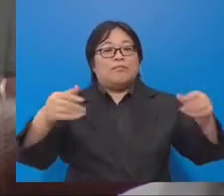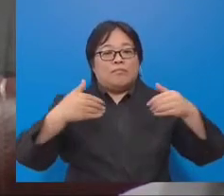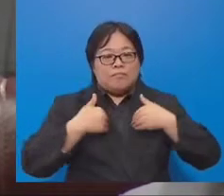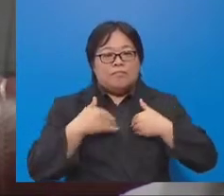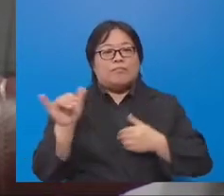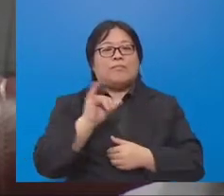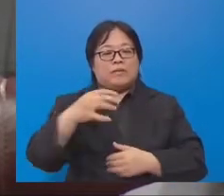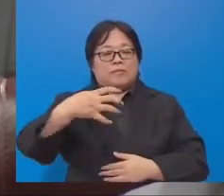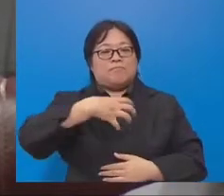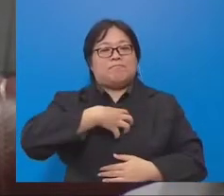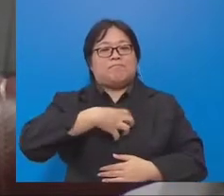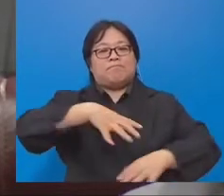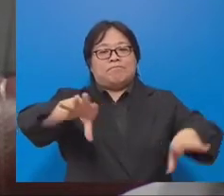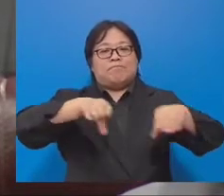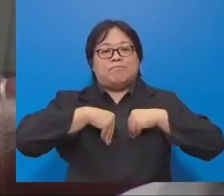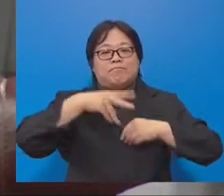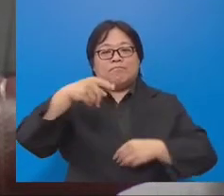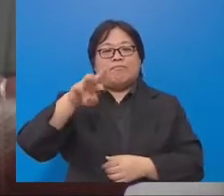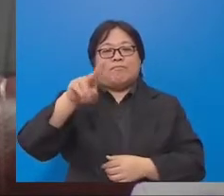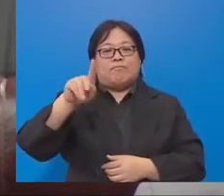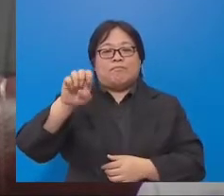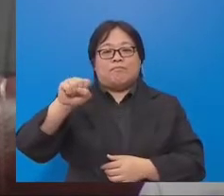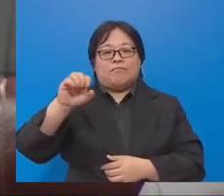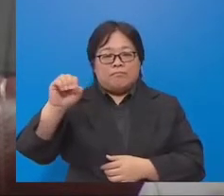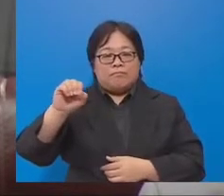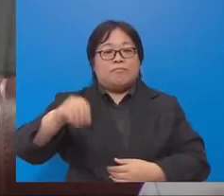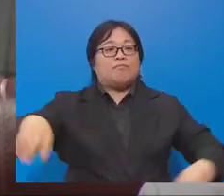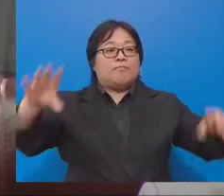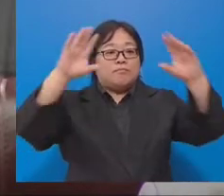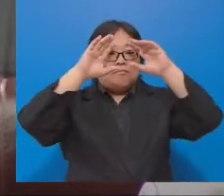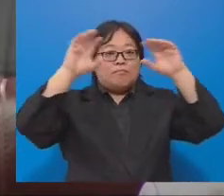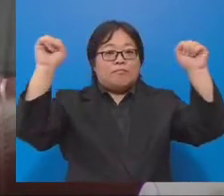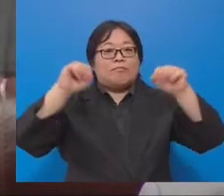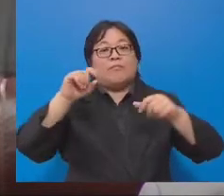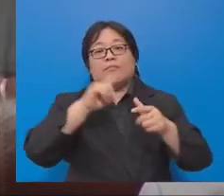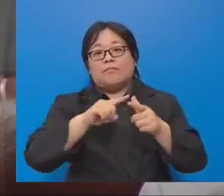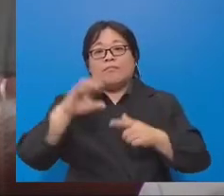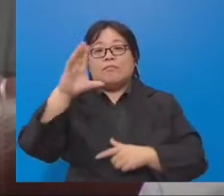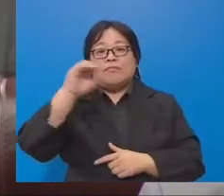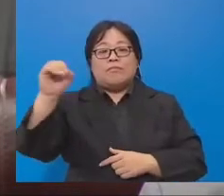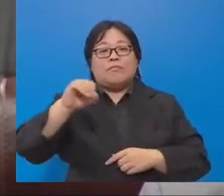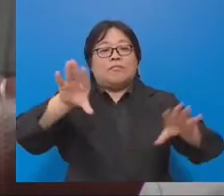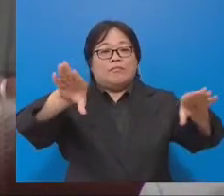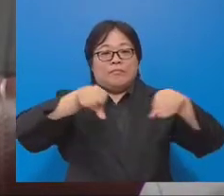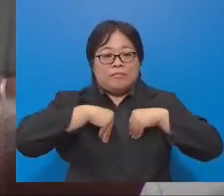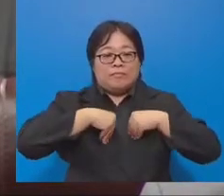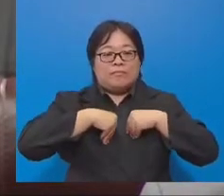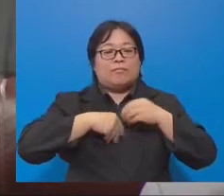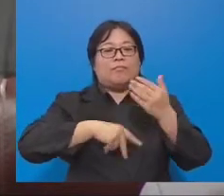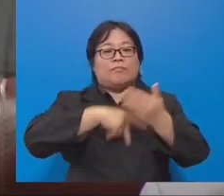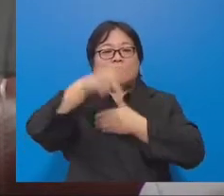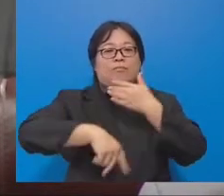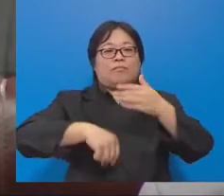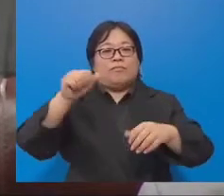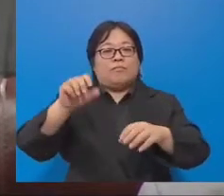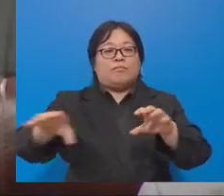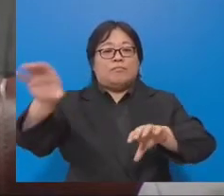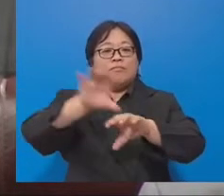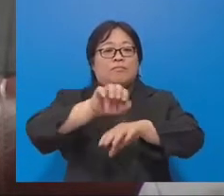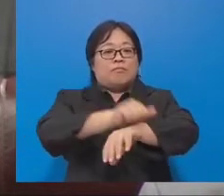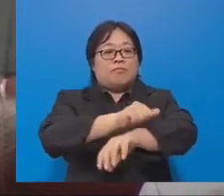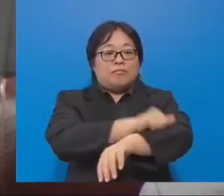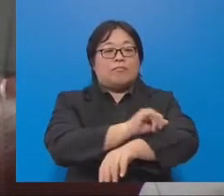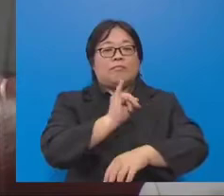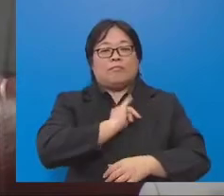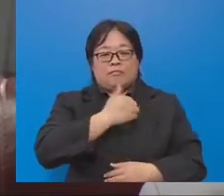terdapat juga aduan yang telah diterima oleh perkeso ke atas majikan yang telah menerima program subsidi upah. Malahan saya